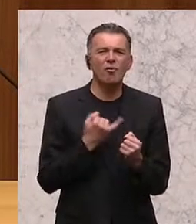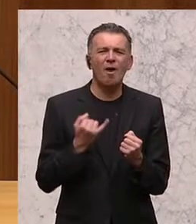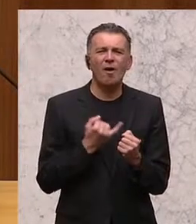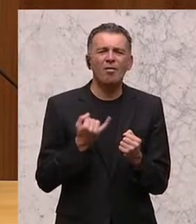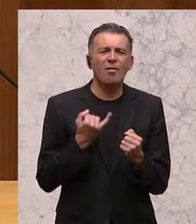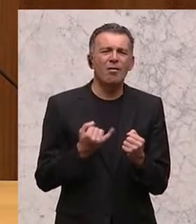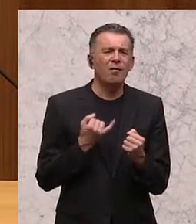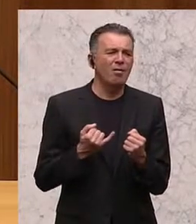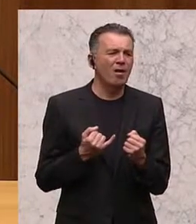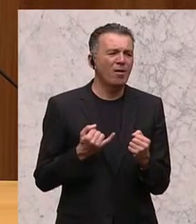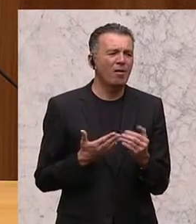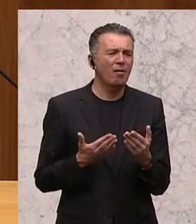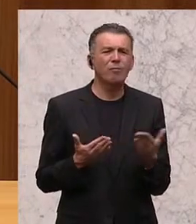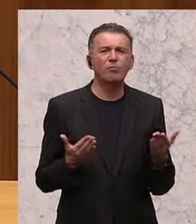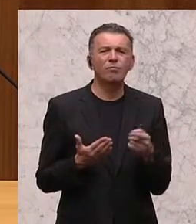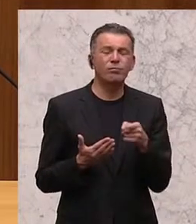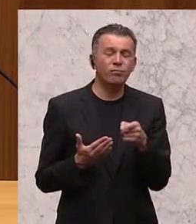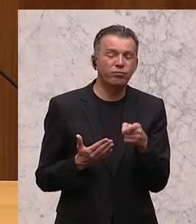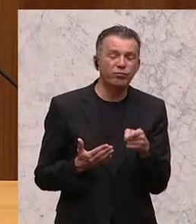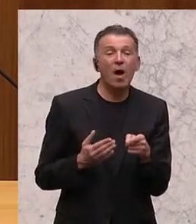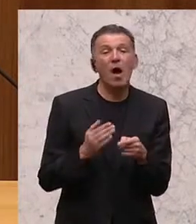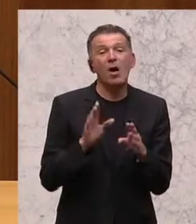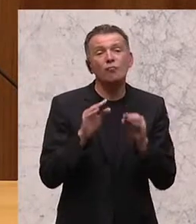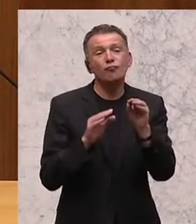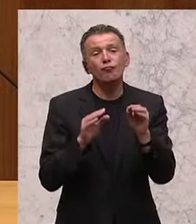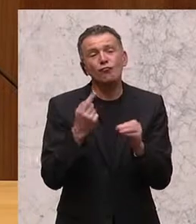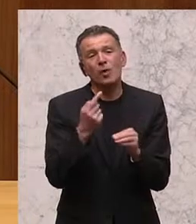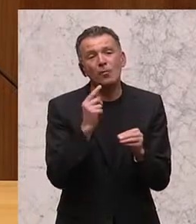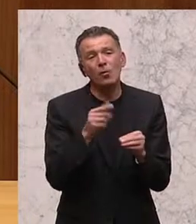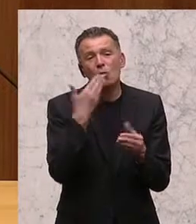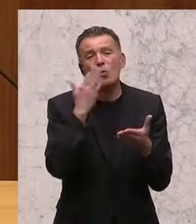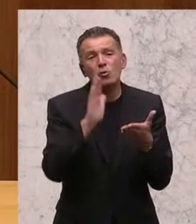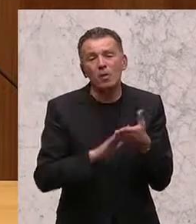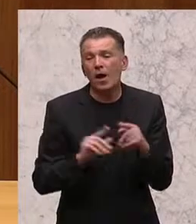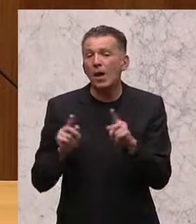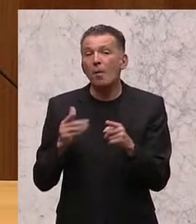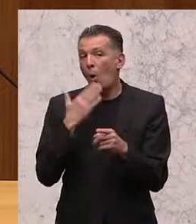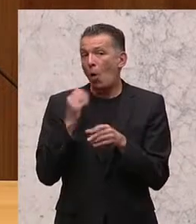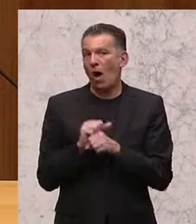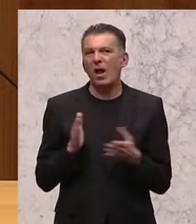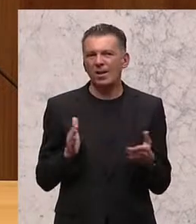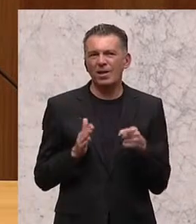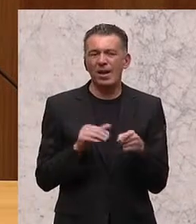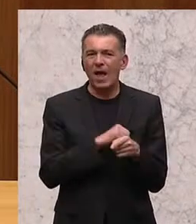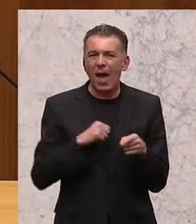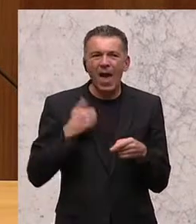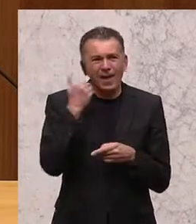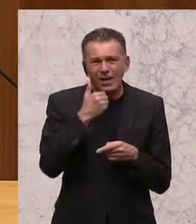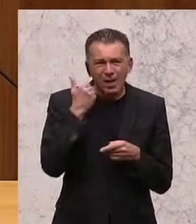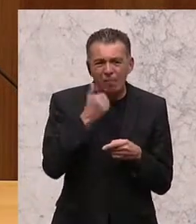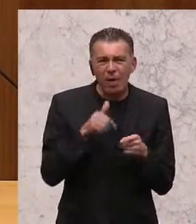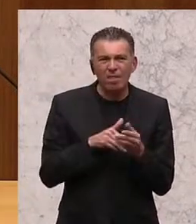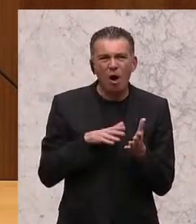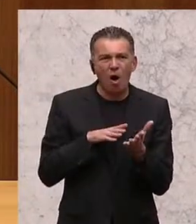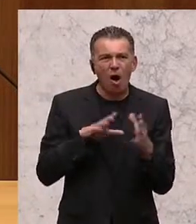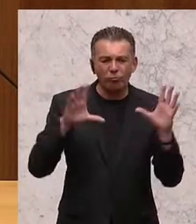indem man ihm permanent Zusagen machen lässt, die man nachher nicht eingehalten hat. Man runiert den eigenen Mann, das ist ja alles nur intern in der Partei, da